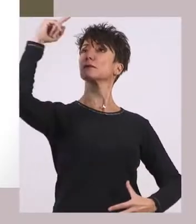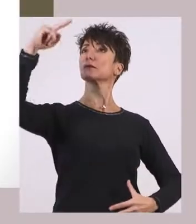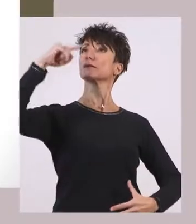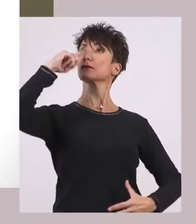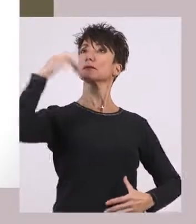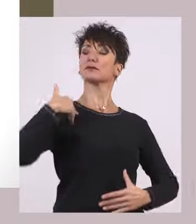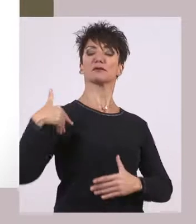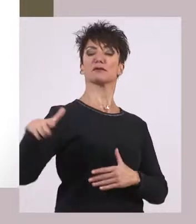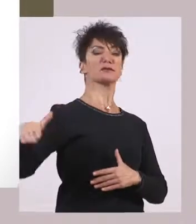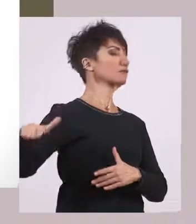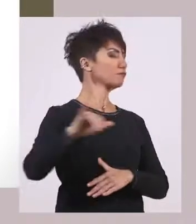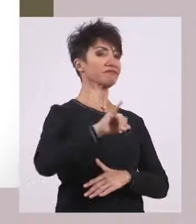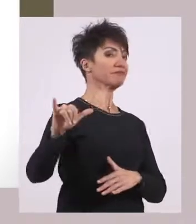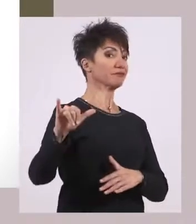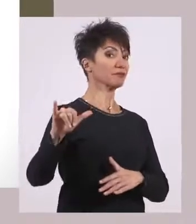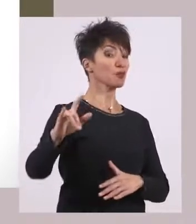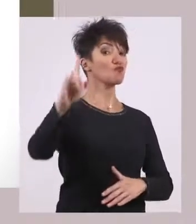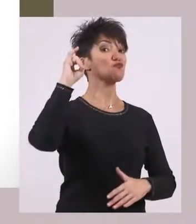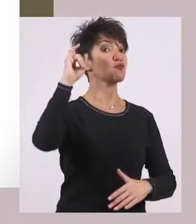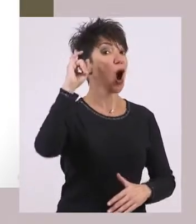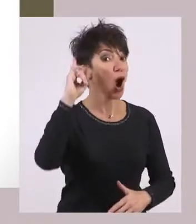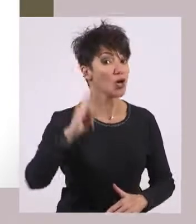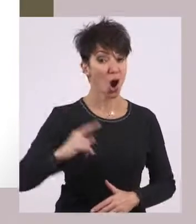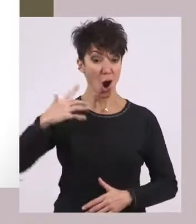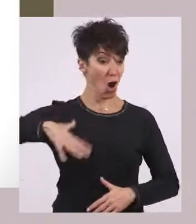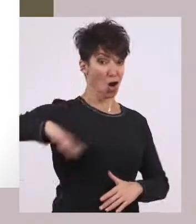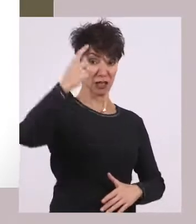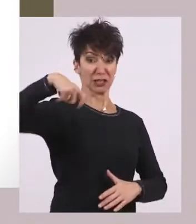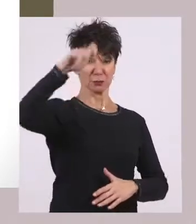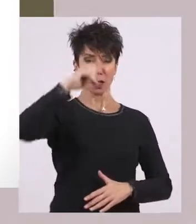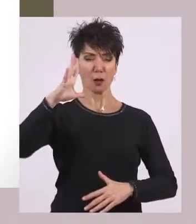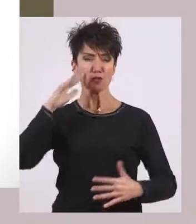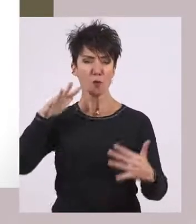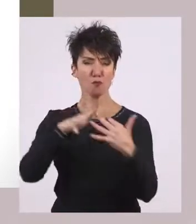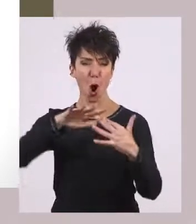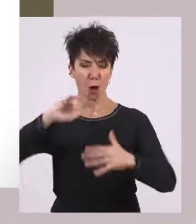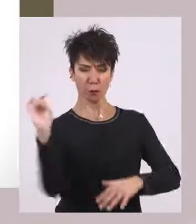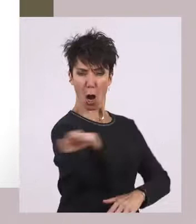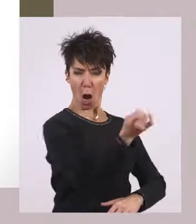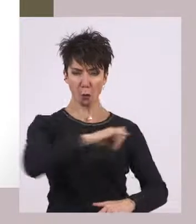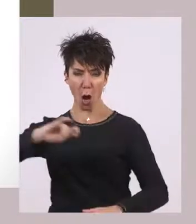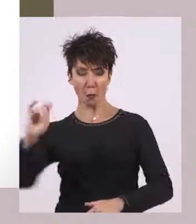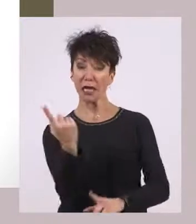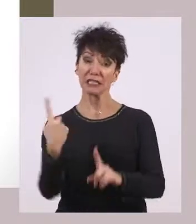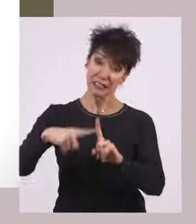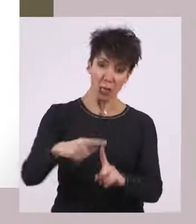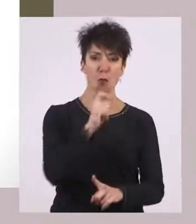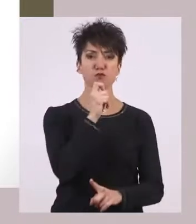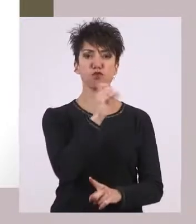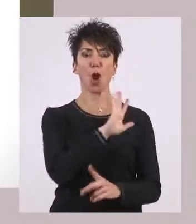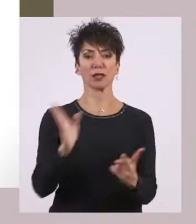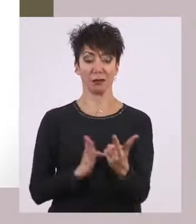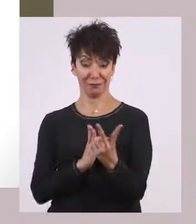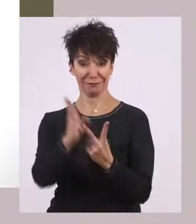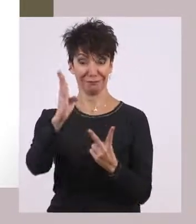καταστάθηκαν στη Σπάρτη, με την τέχνη και την εκπαίδευση του πολέμου και της πολιτικής. Πόλεμο,